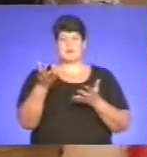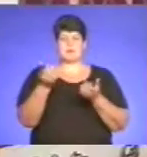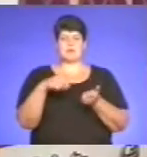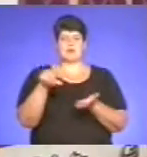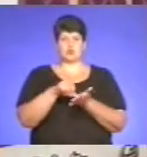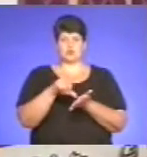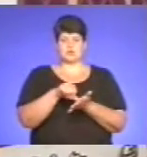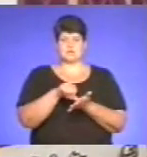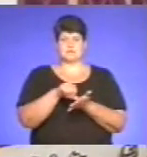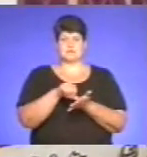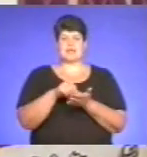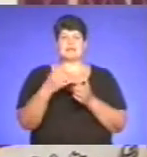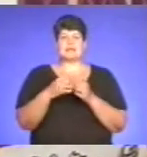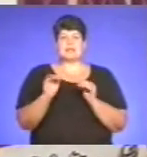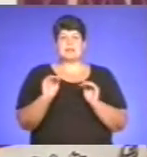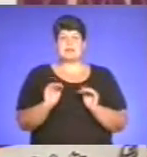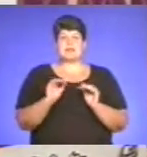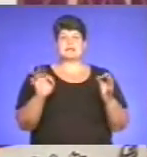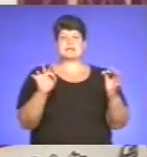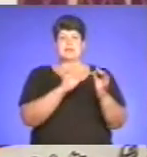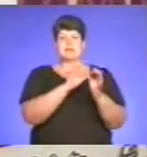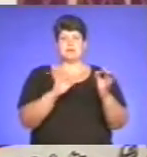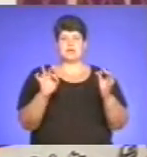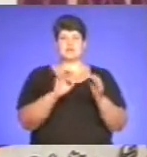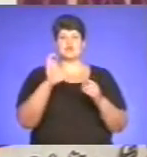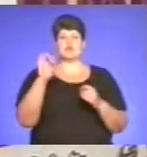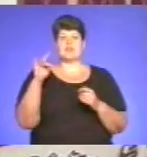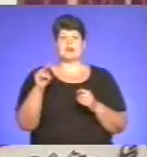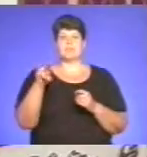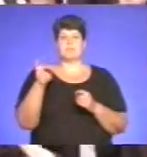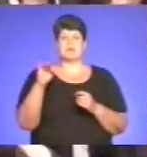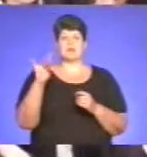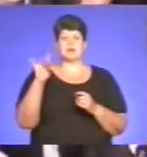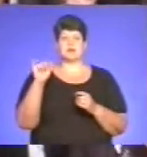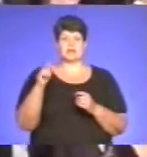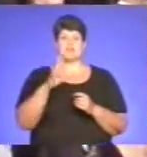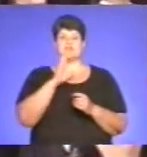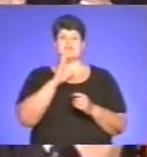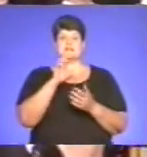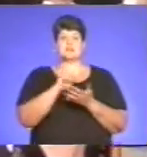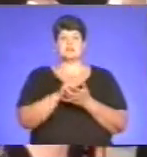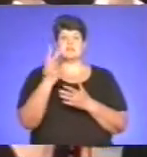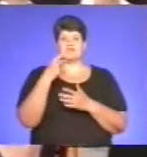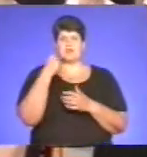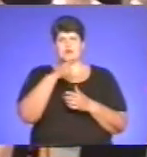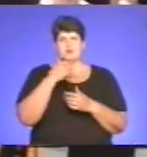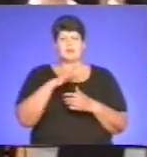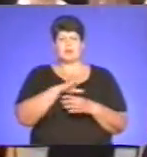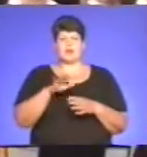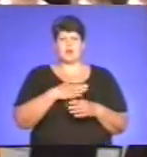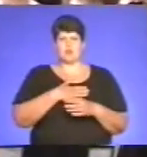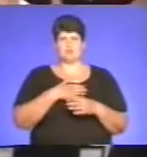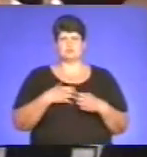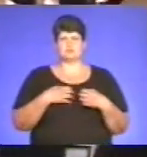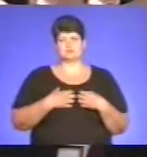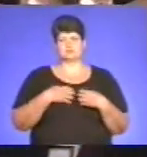участь. Серед наймолодших скрипалів і Софійка пиріг. Дівчинка займається два роки і не любить сумних мелодій, щоб зі